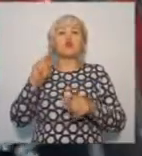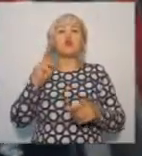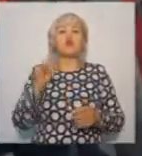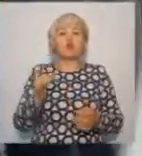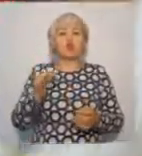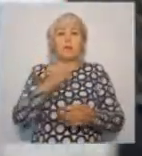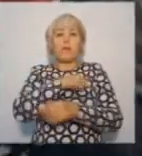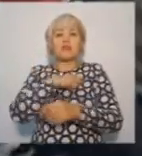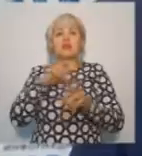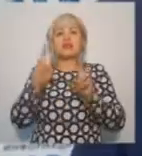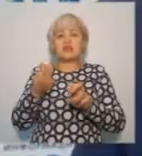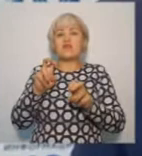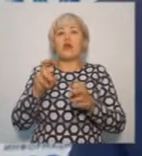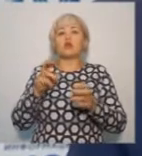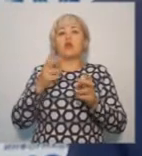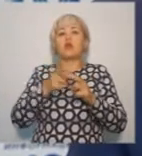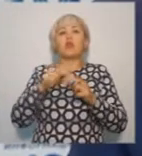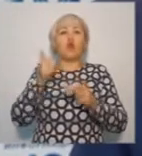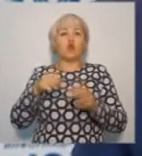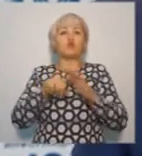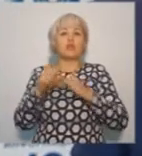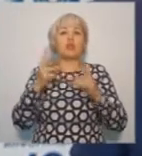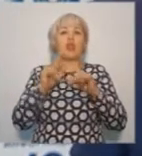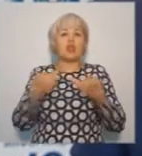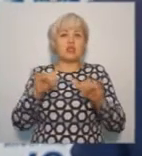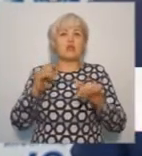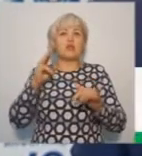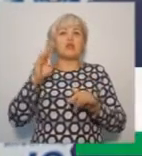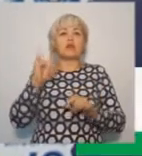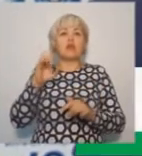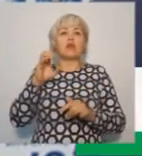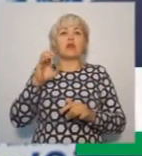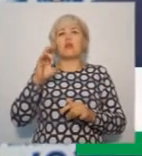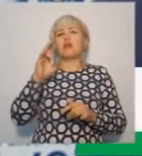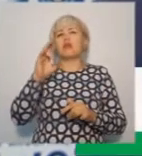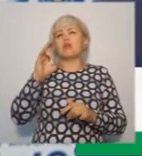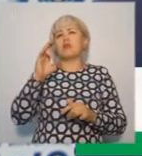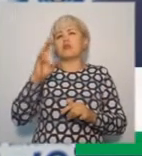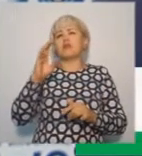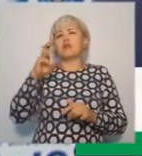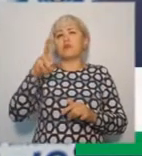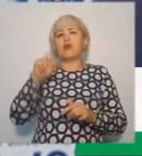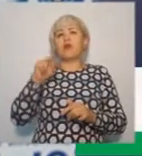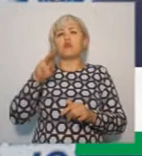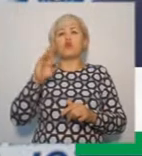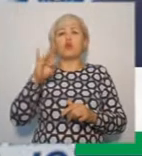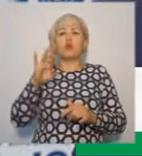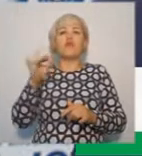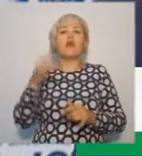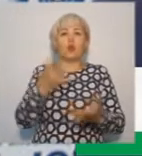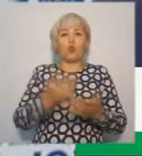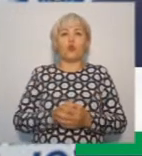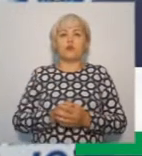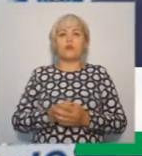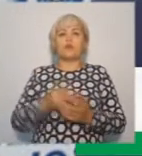очертили группу учреждений, которые на сегодняшний день занимаются именно заготовкой органов